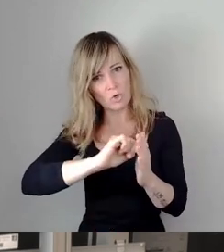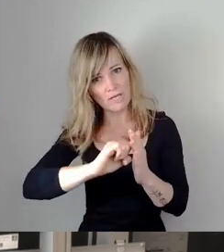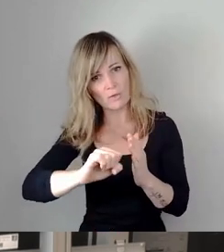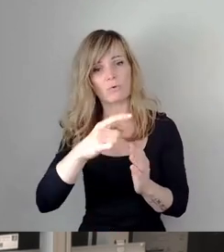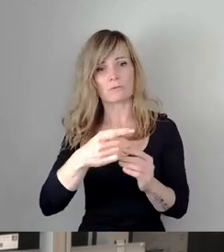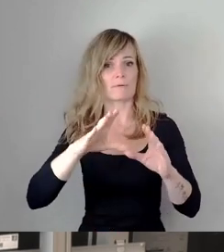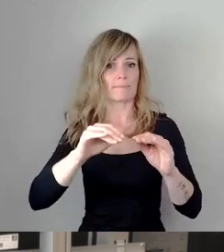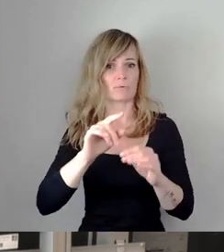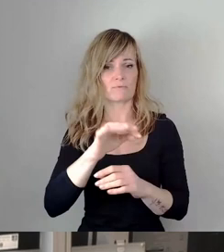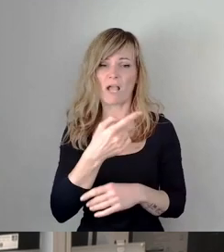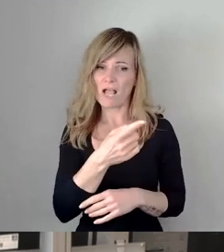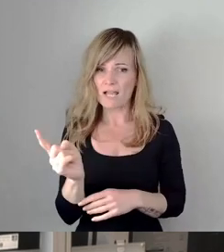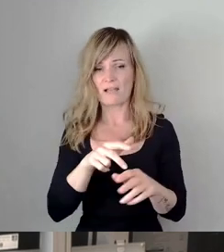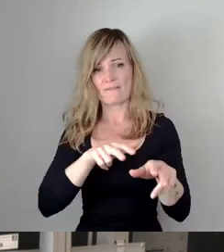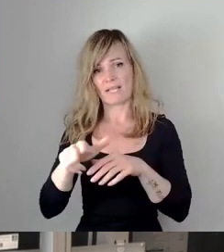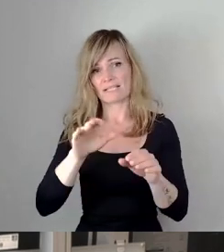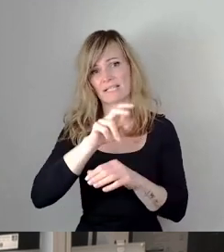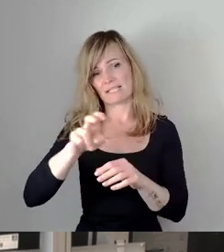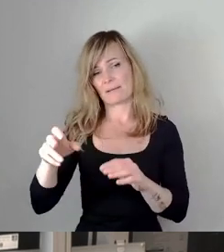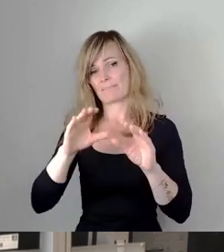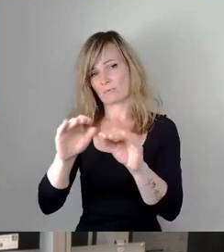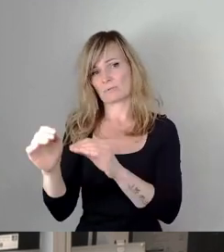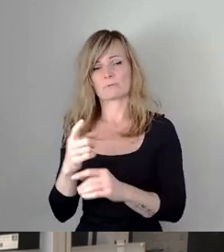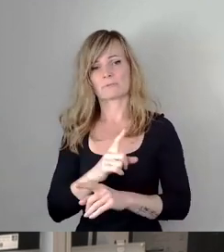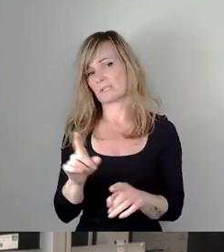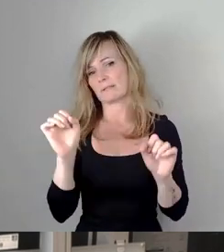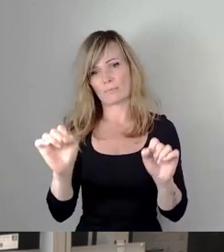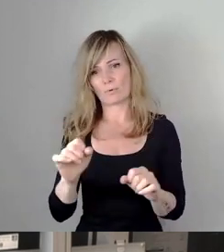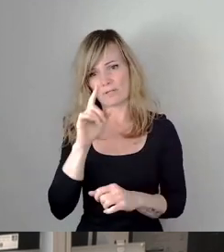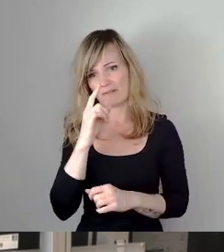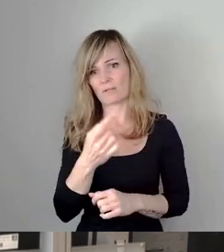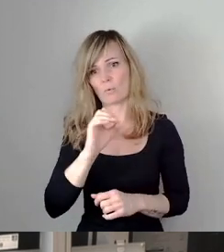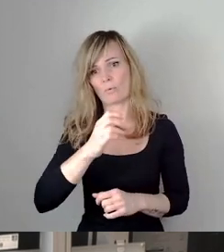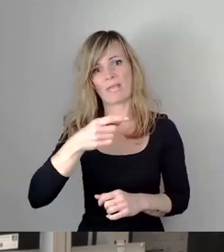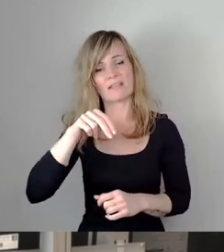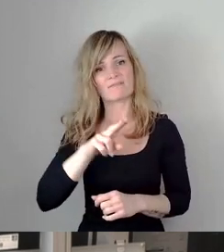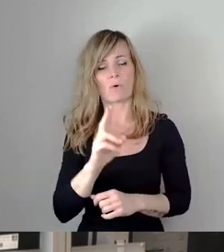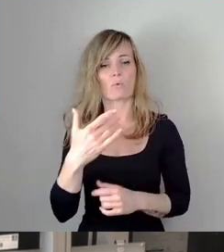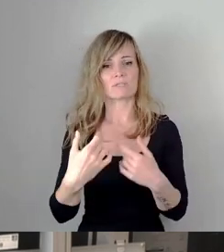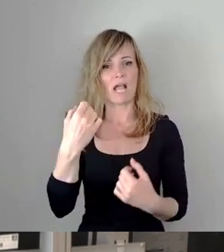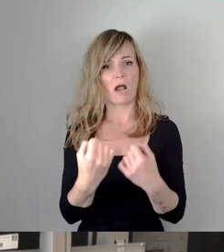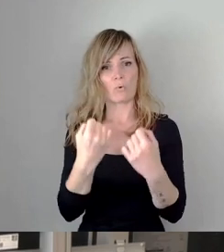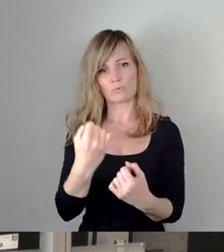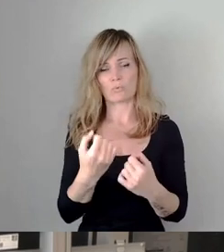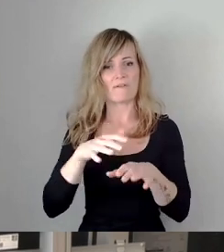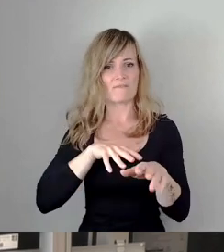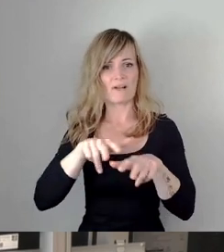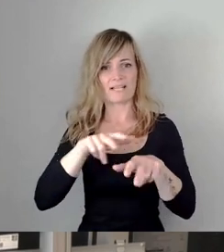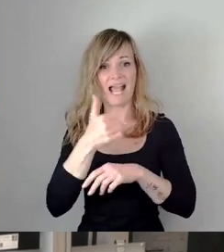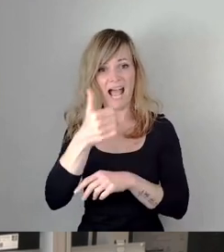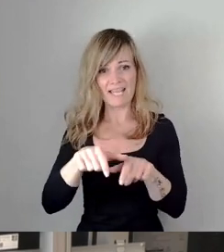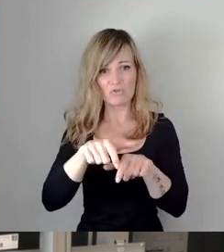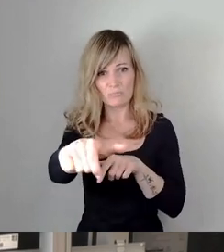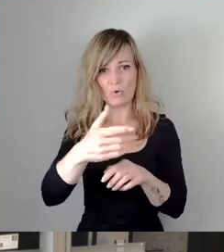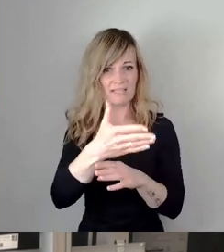aller Verkehrsteilnehmer zu nutzen. Das kann nicht gelingen, wenn sich ÖPNV und Kfz-Verkehr eine Spur teilen müssen. Am blauen Wunder